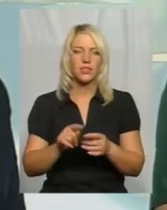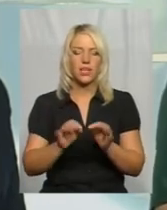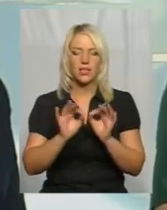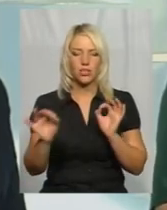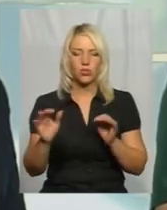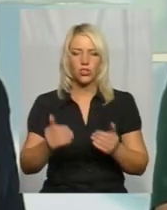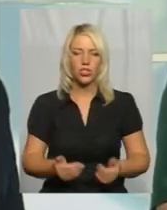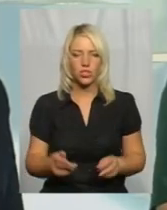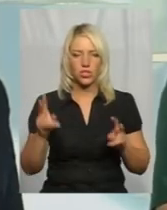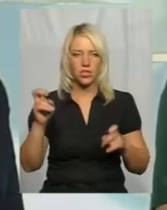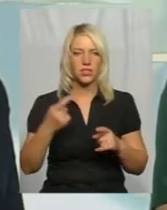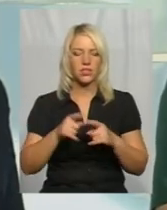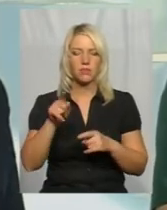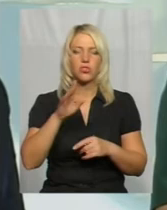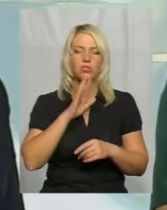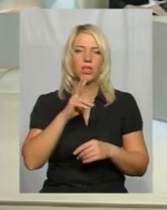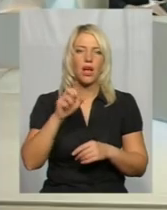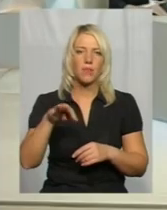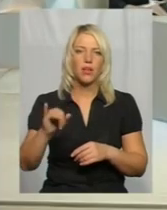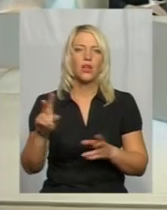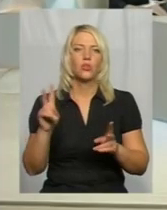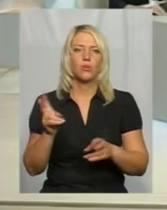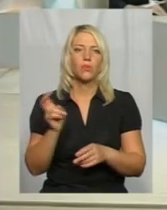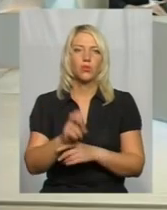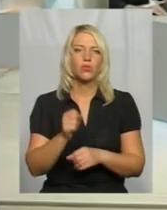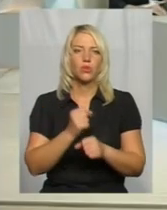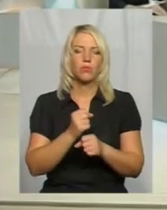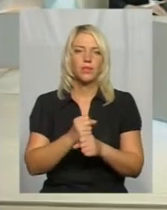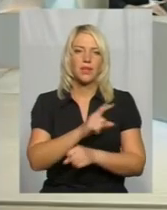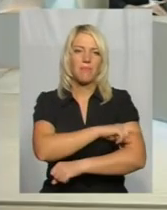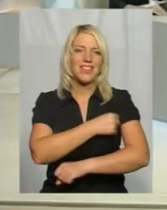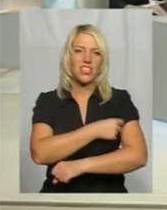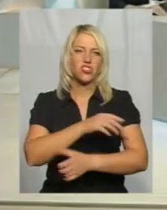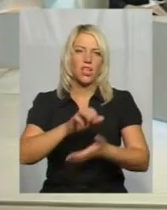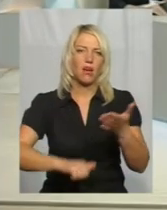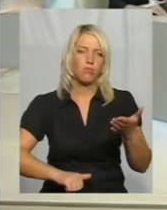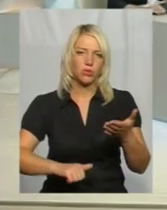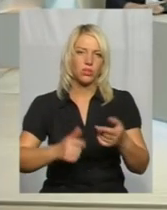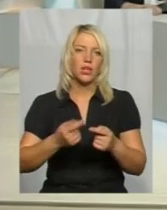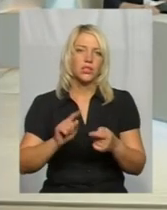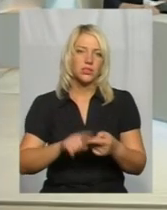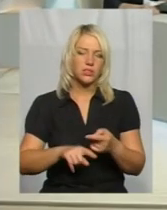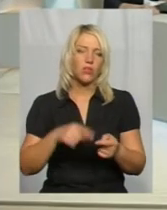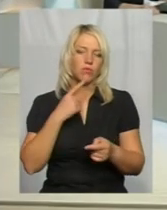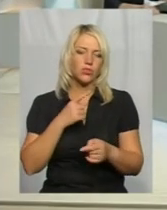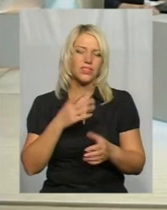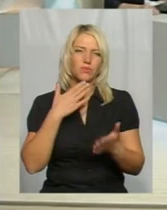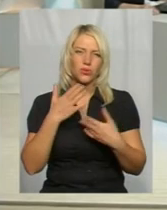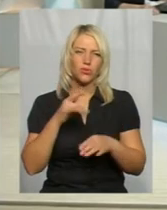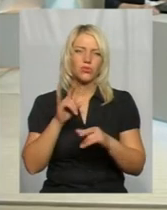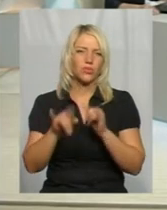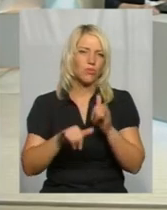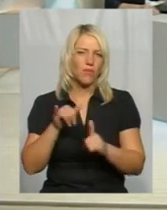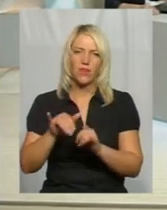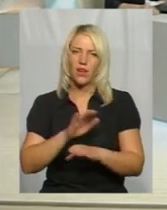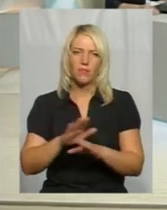життя з тими жінками на сьогоднішній день, які приходять робити медичний аборт. Їх в основному спілкуються лікарі, відмовляємо їх